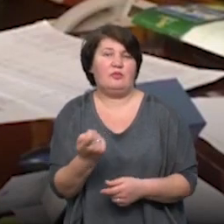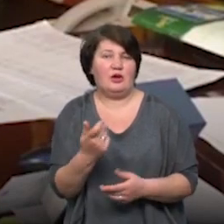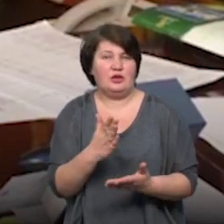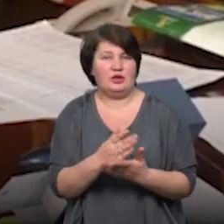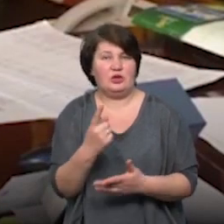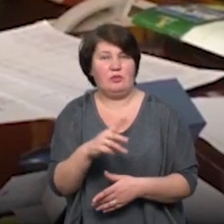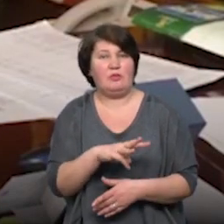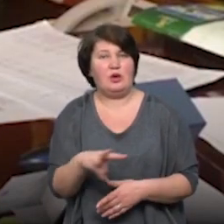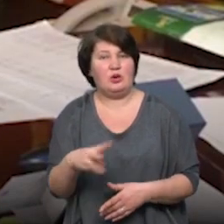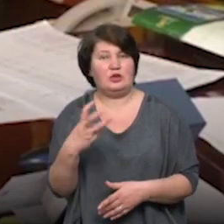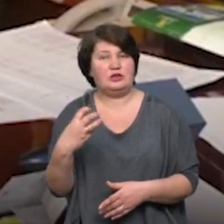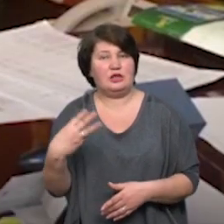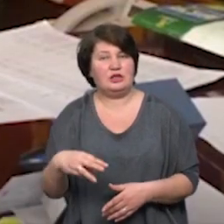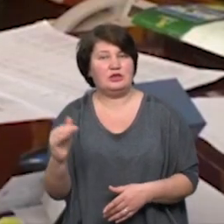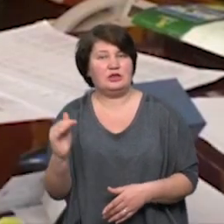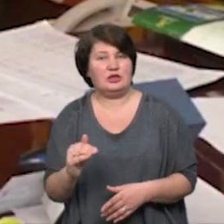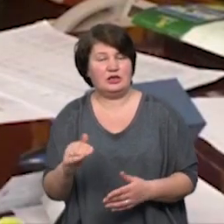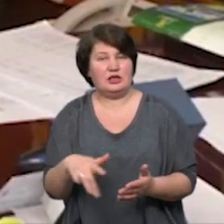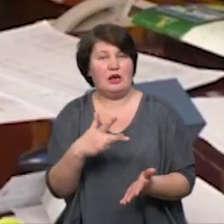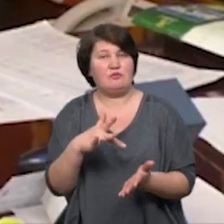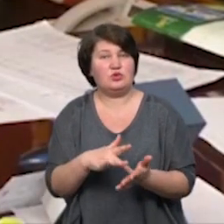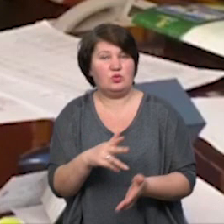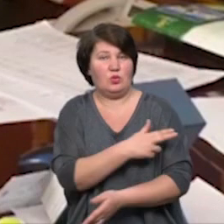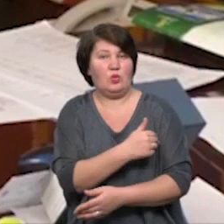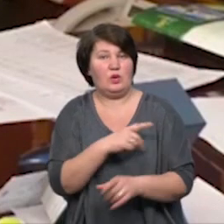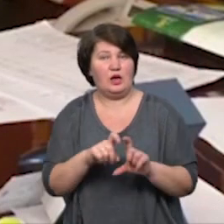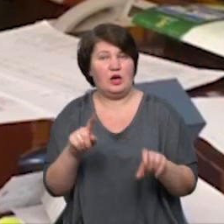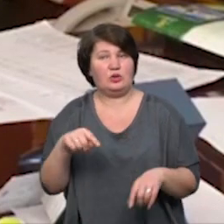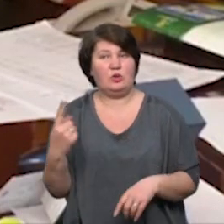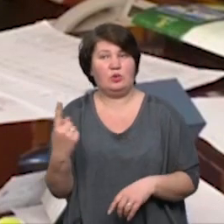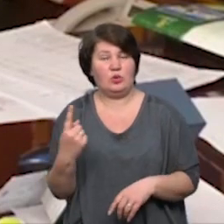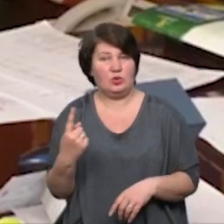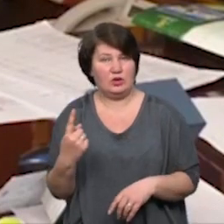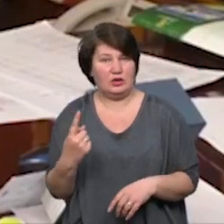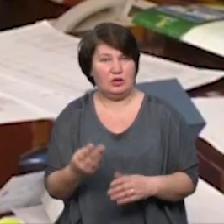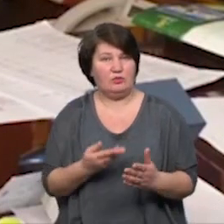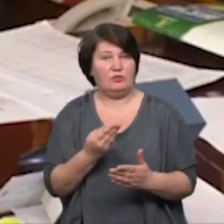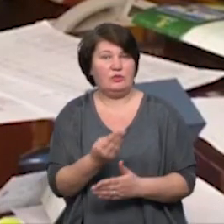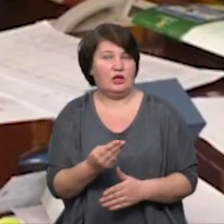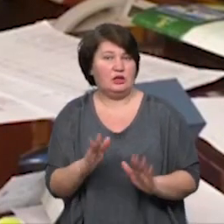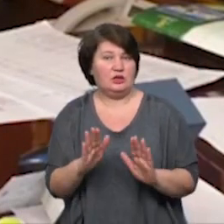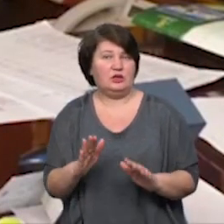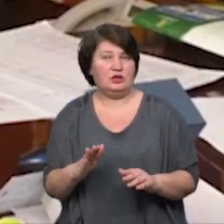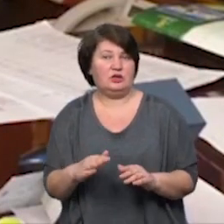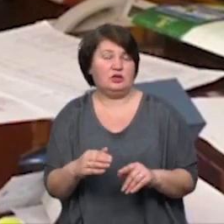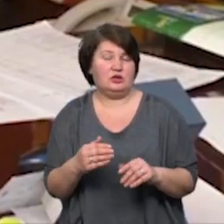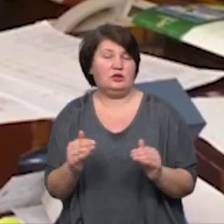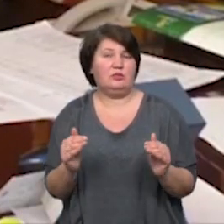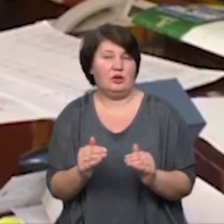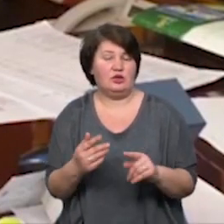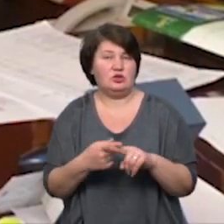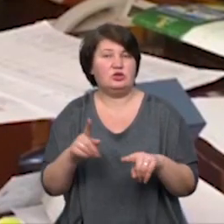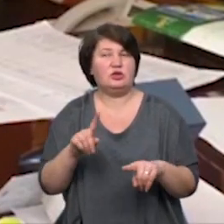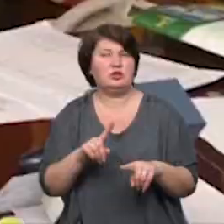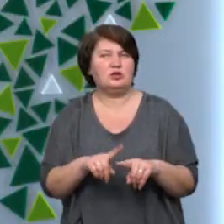тисяч на міську клінічну лікарню номер 1, ми дали за попередні місяці 6,5 мільйонів, але медики давно це